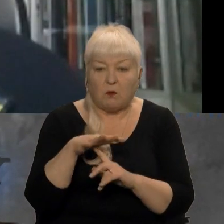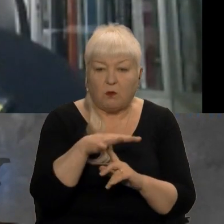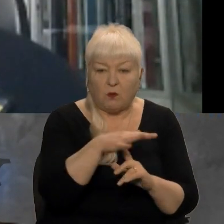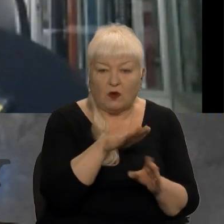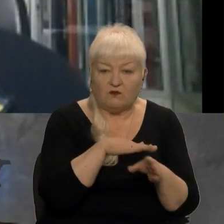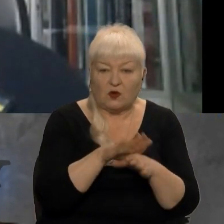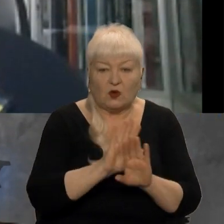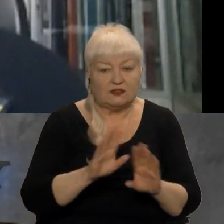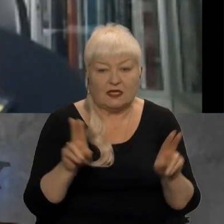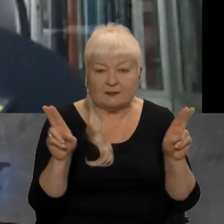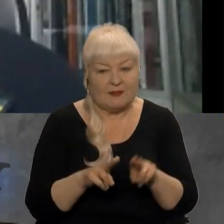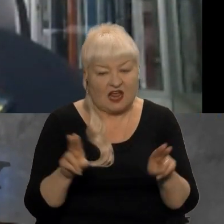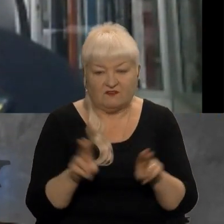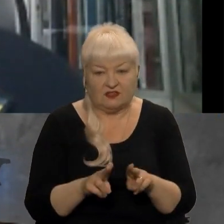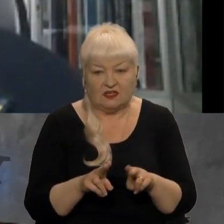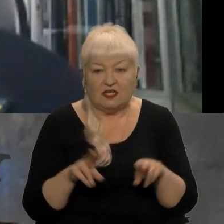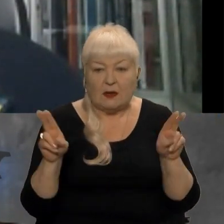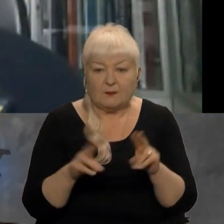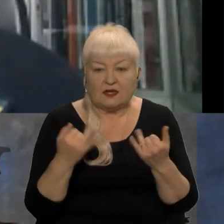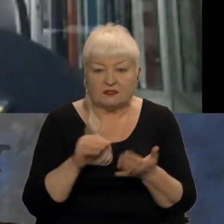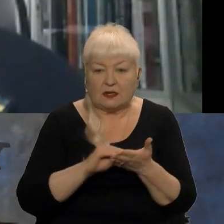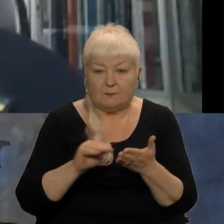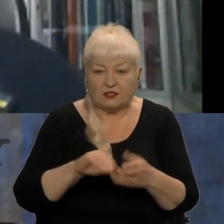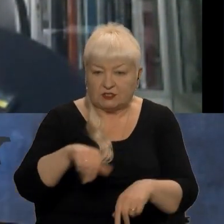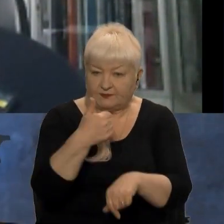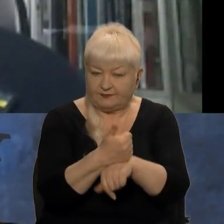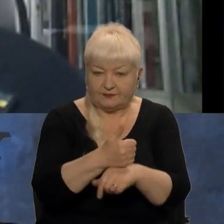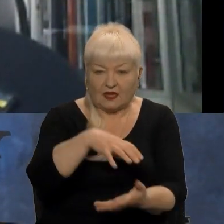не за правилами. Правила зараз пише Генеральний штаб.